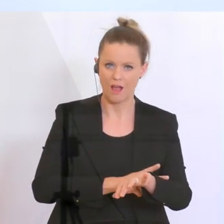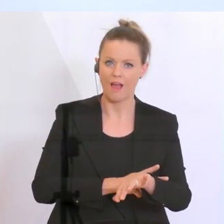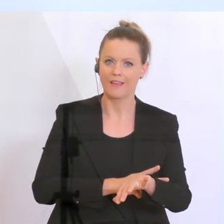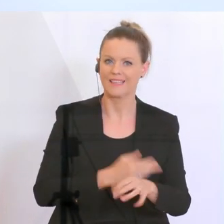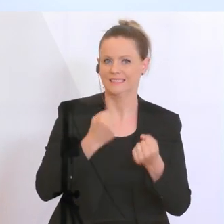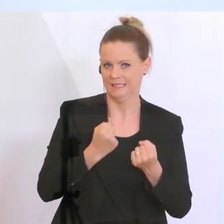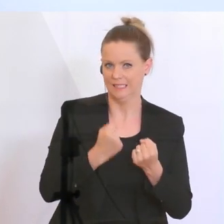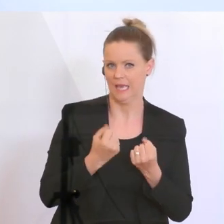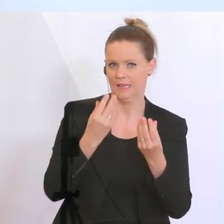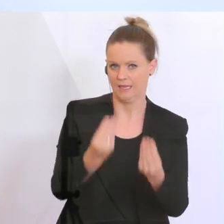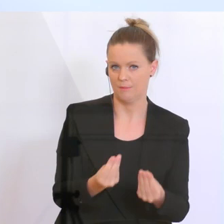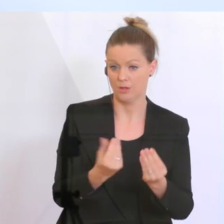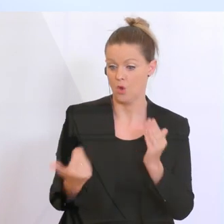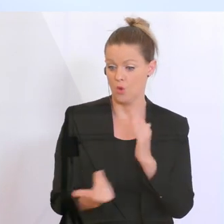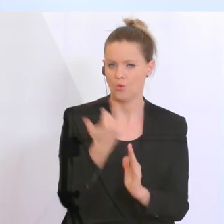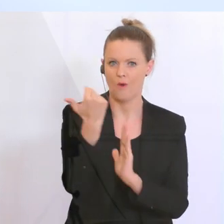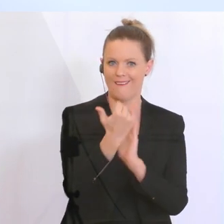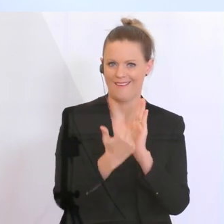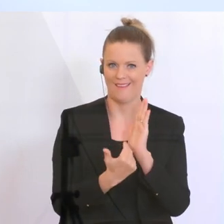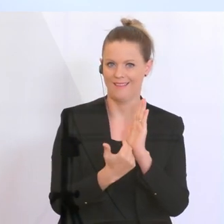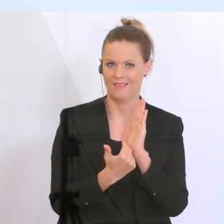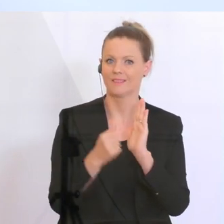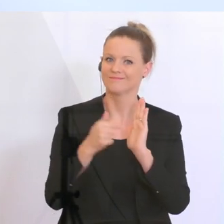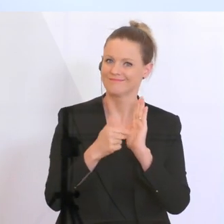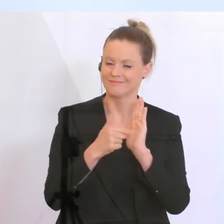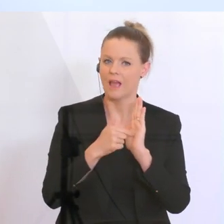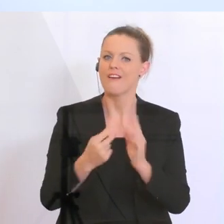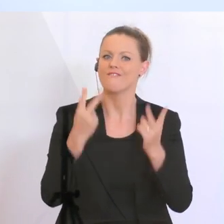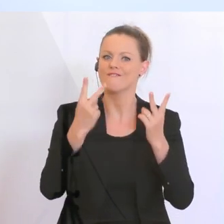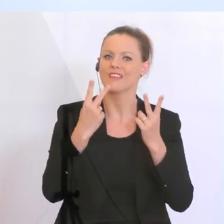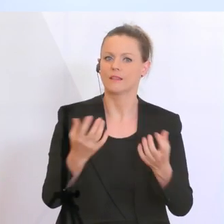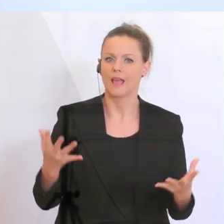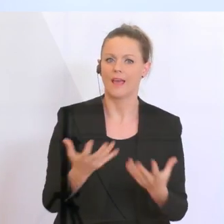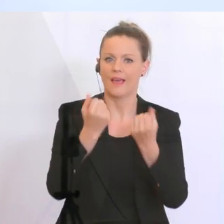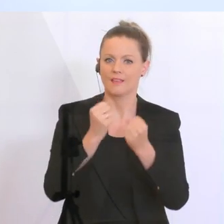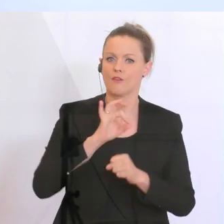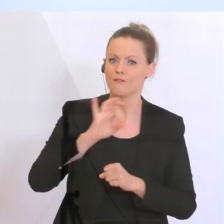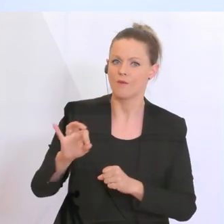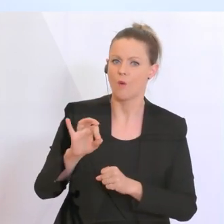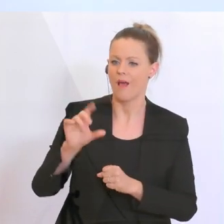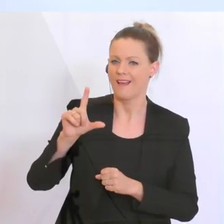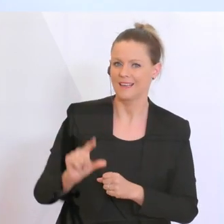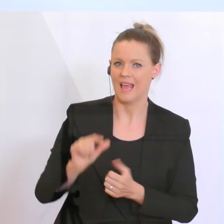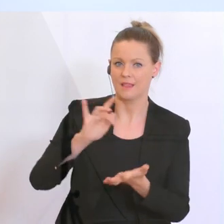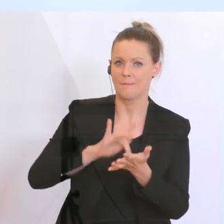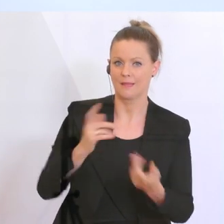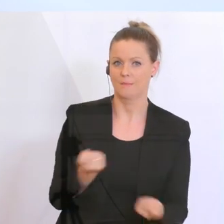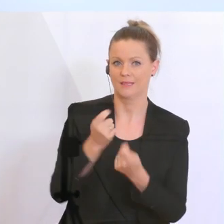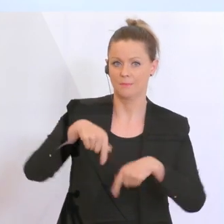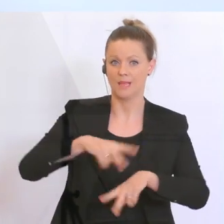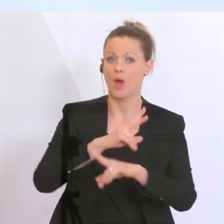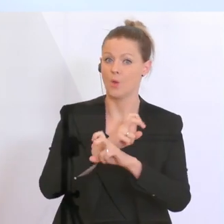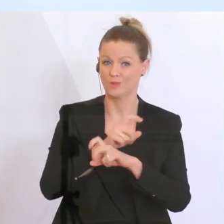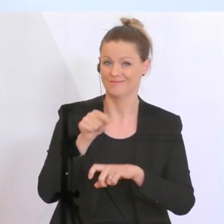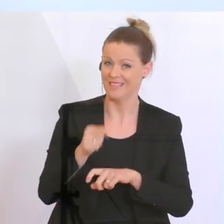besichert. Die neue Regelung ist ein wichtiger Rettungsanker für unsere kleinen und mittleren Betriebe in Österreich, die ja